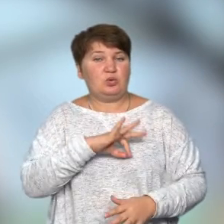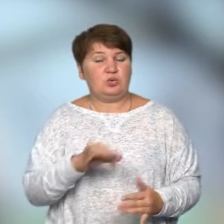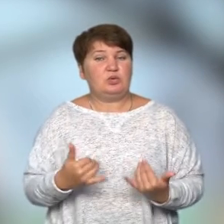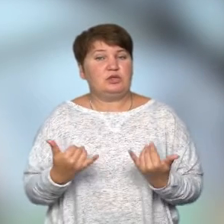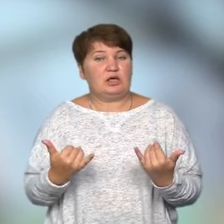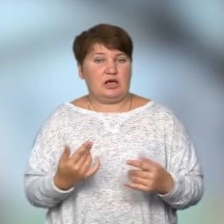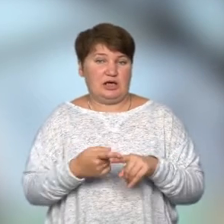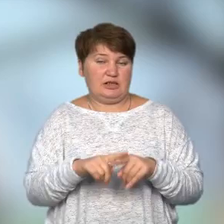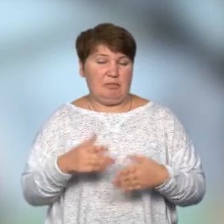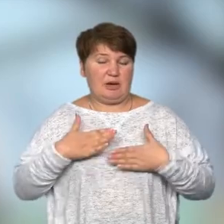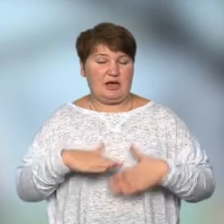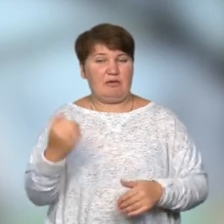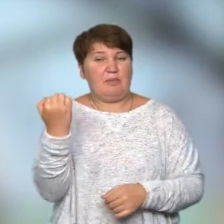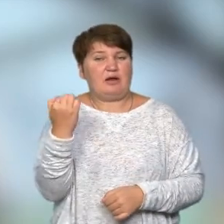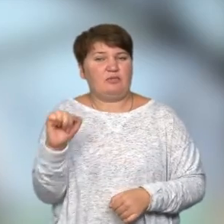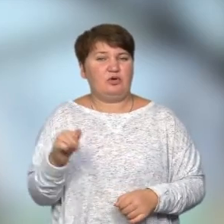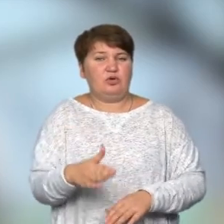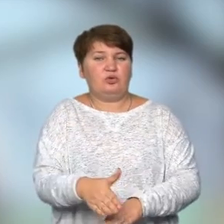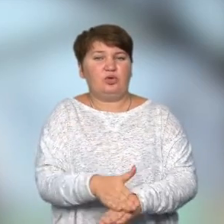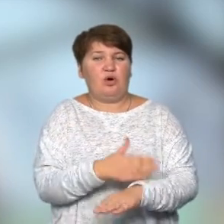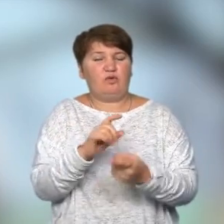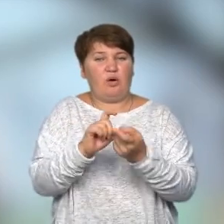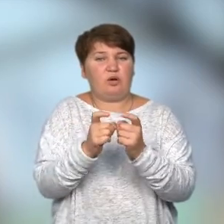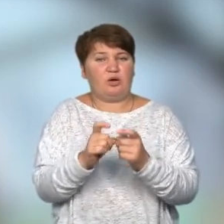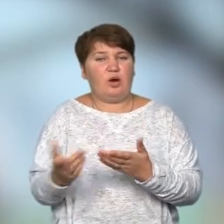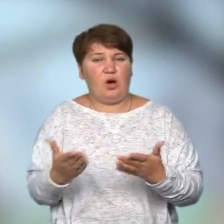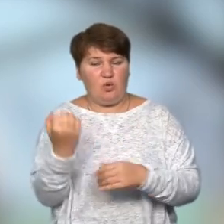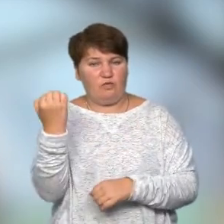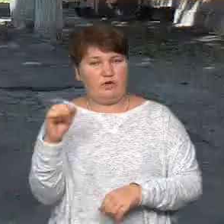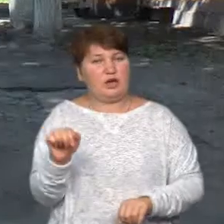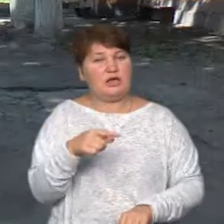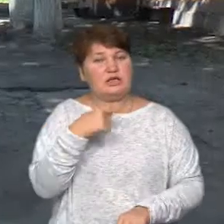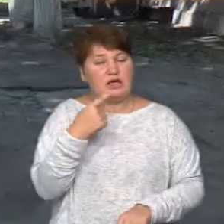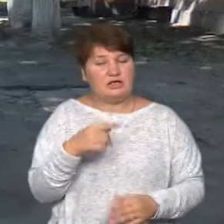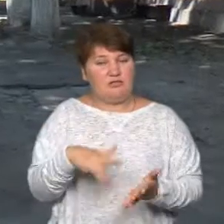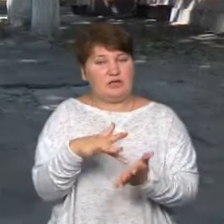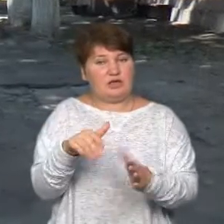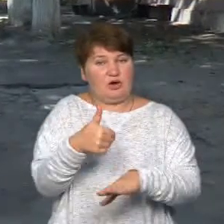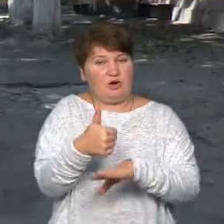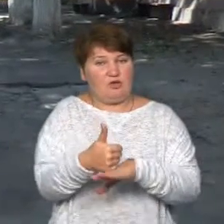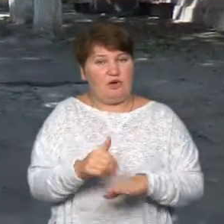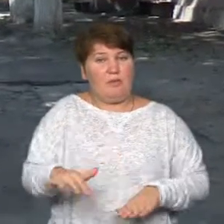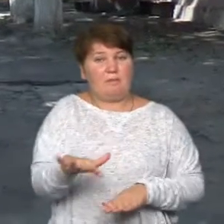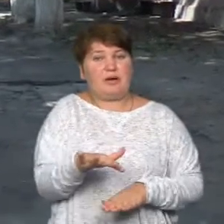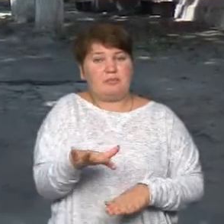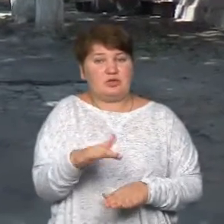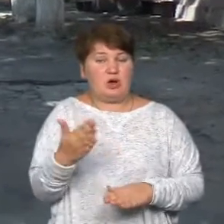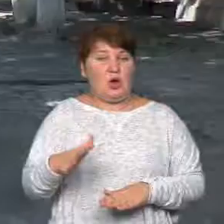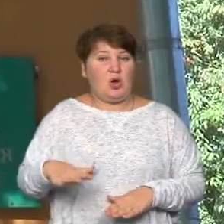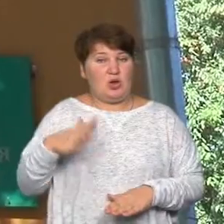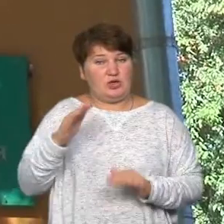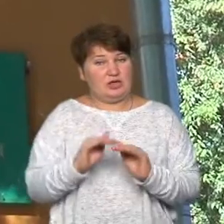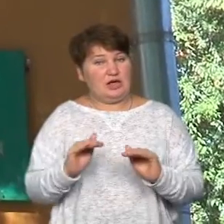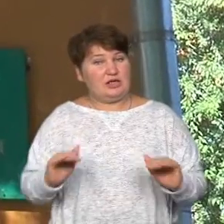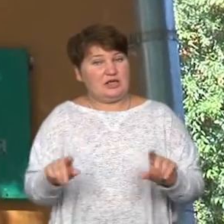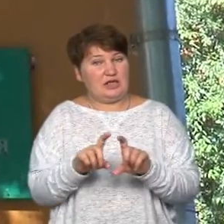приємна перемога вже доволі тривалої боротьби, яку ми виграли, сказав міський голова. Йдеться про приміщення колишнього дитячого садка на